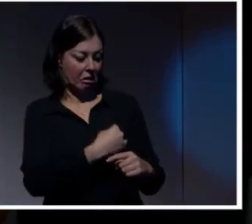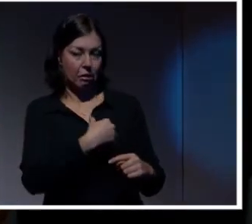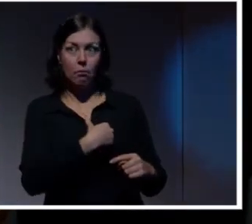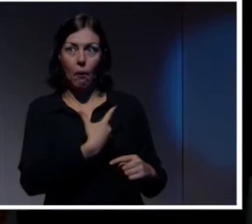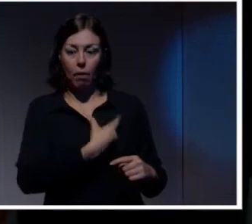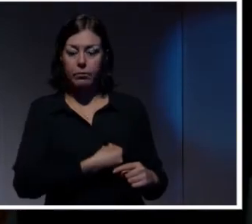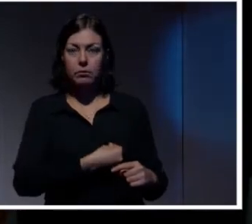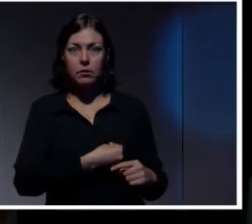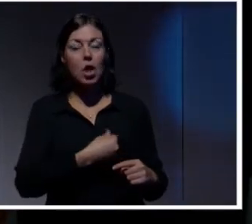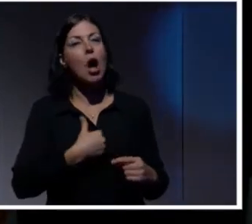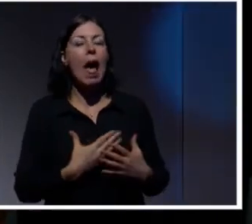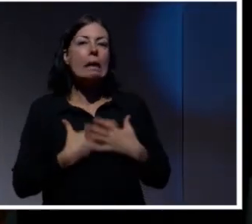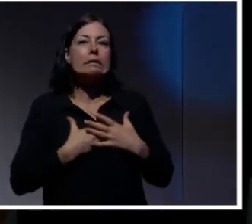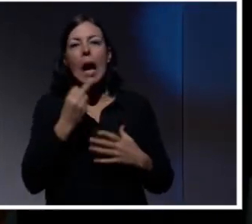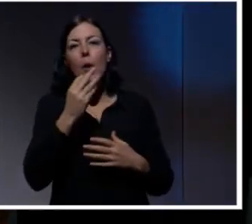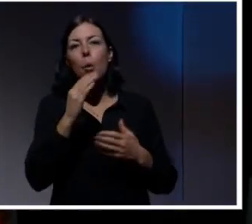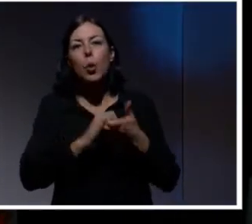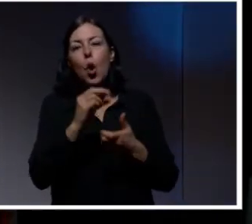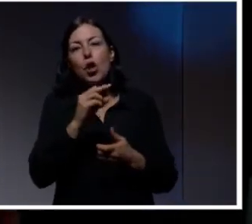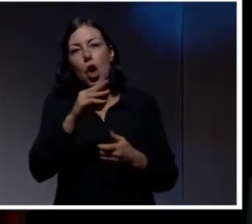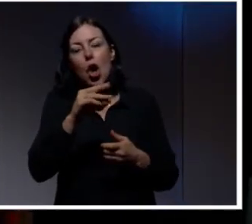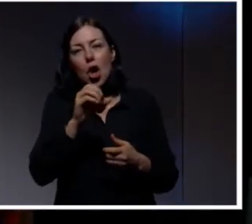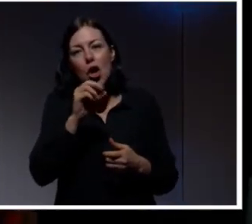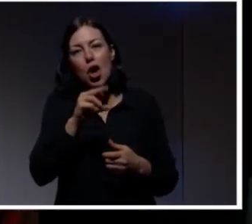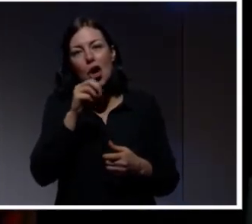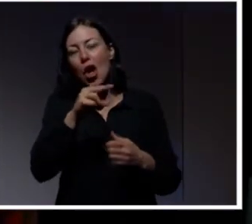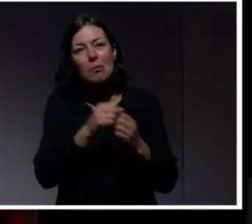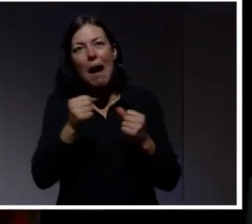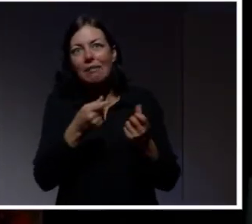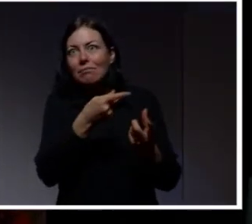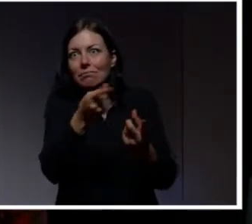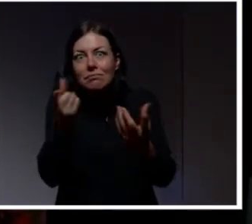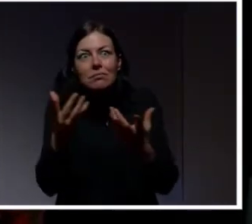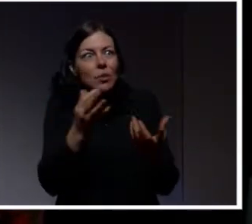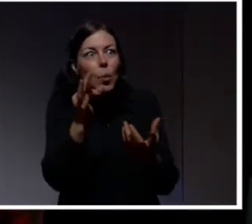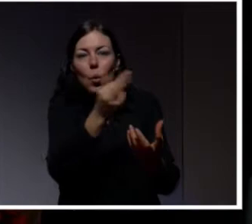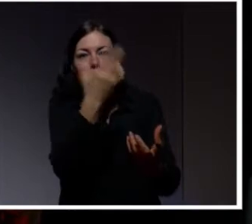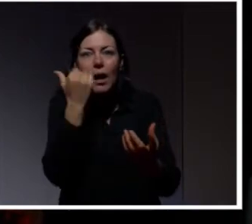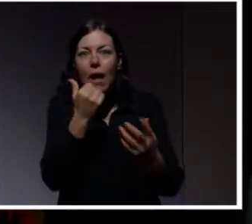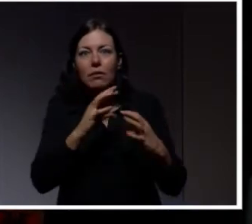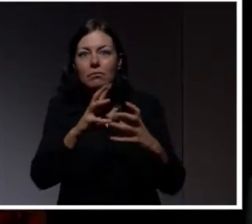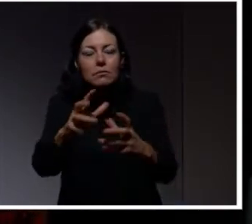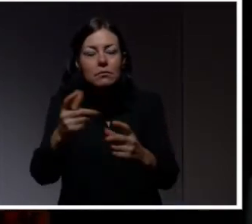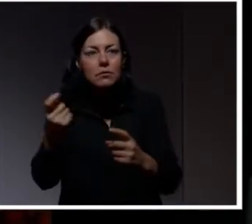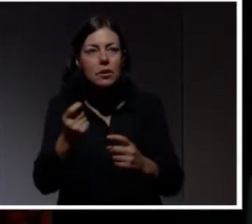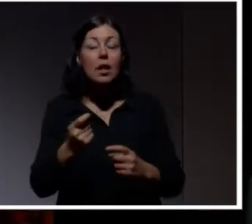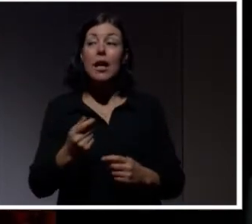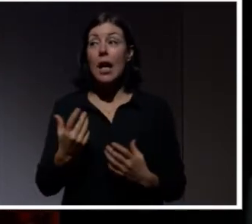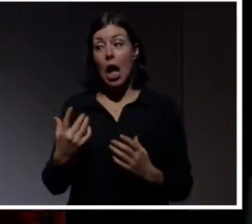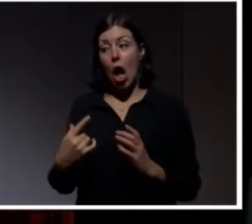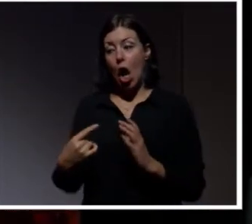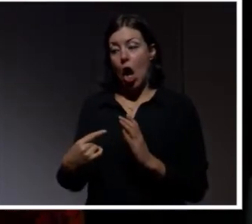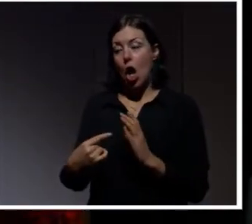Men är det liksom de som är rätt motbart i den här processen? Jag tycker att man ska inte ta till lagstiftning det första man gör. Det ett väldigt